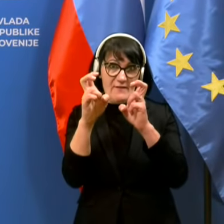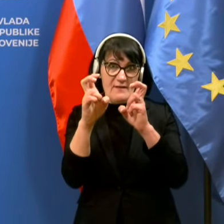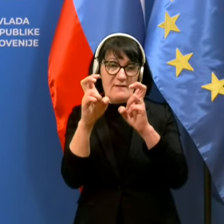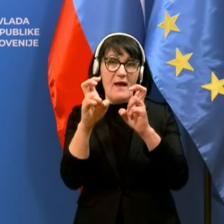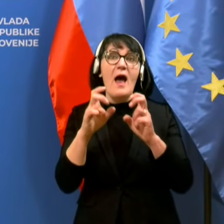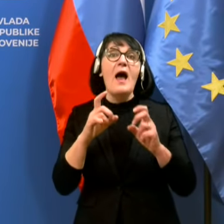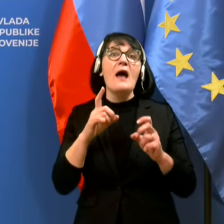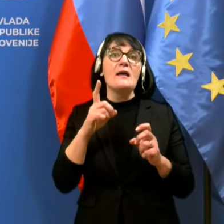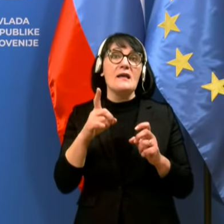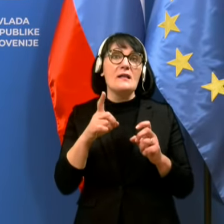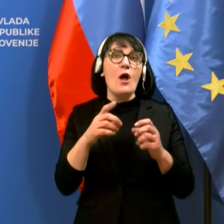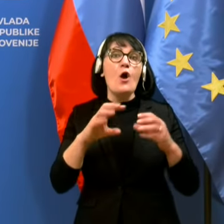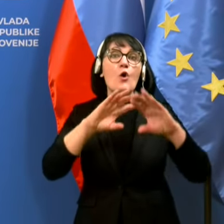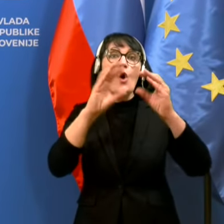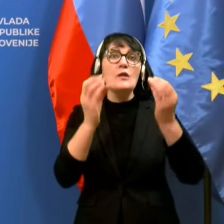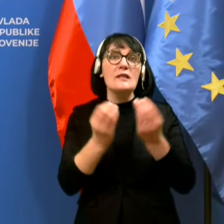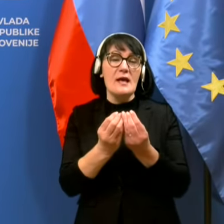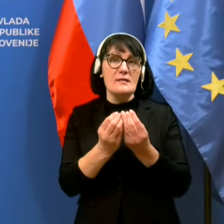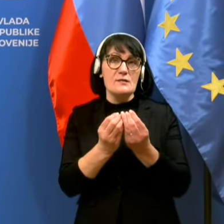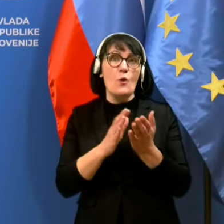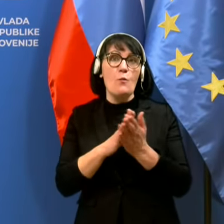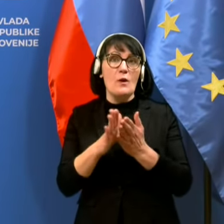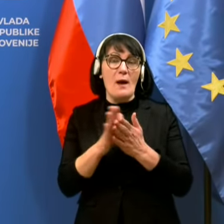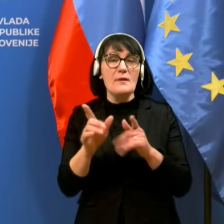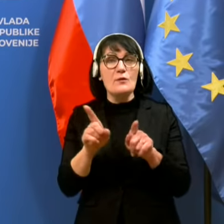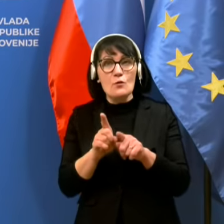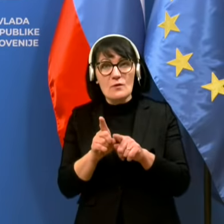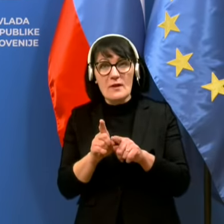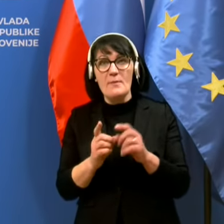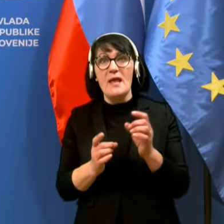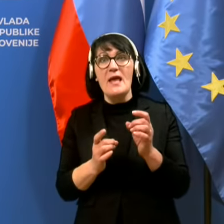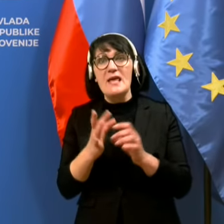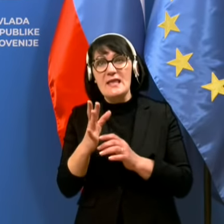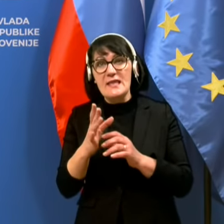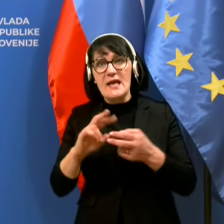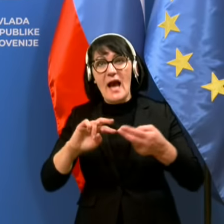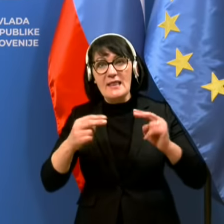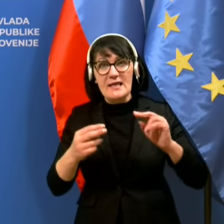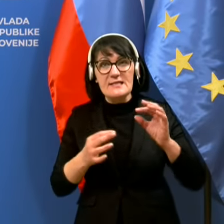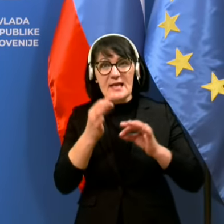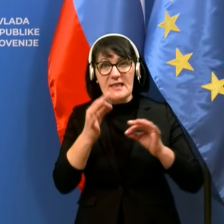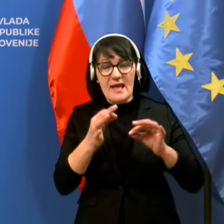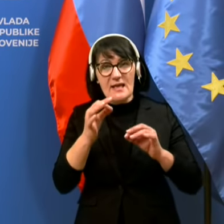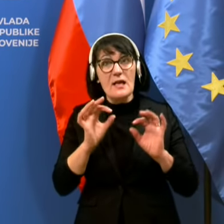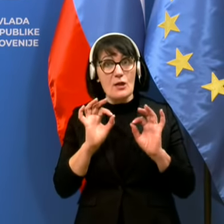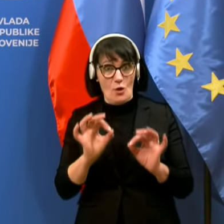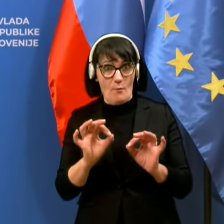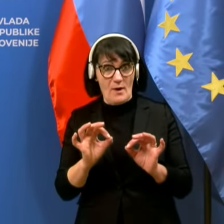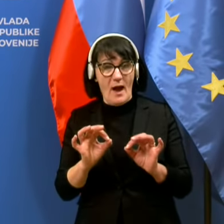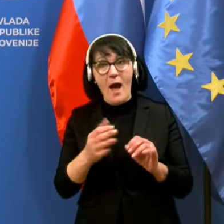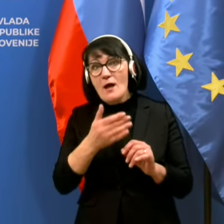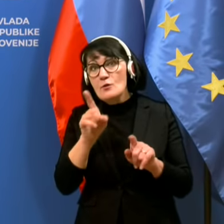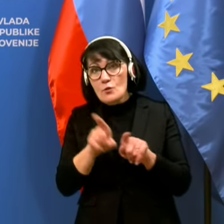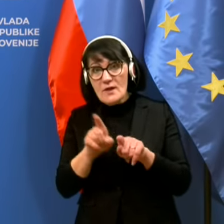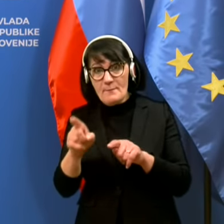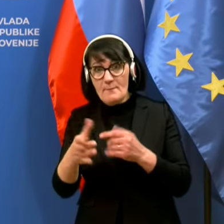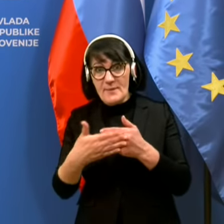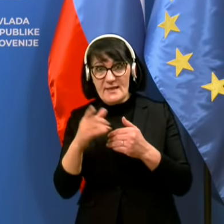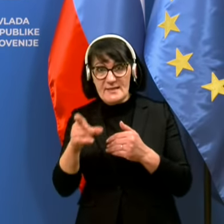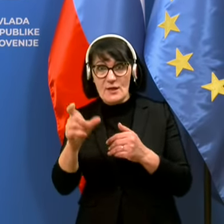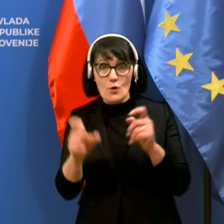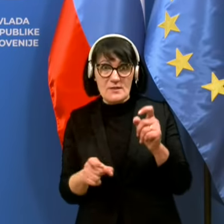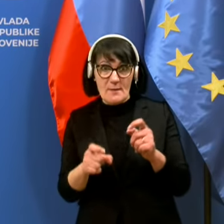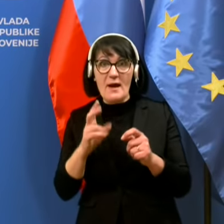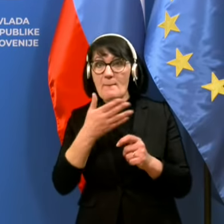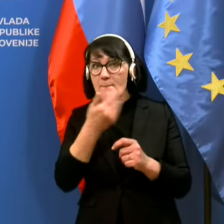kontekst šireše uporabi tudi preasintomatičnih, hitrih antigenskih testov je smiselna. Ampak še enkrat, da ne ste slišali, kaved